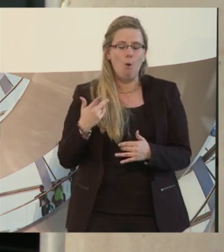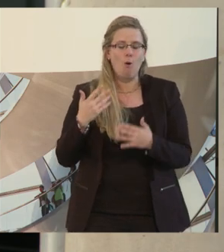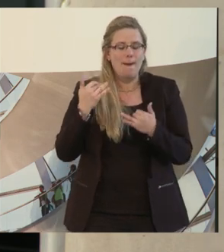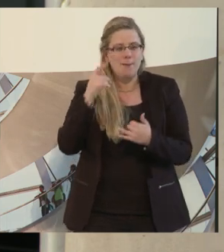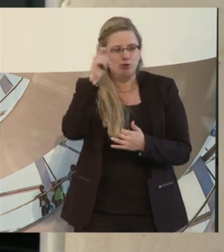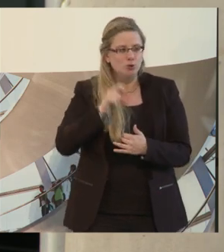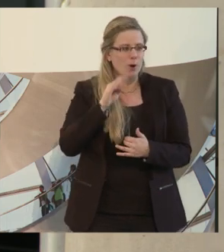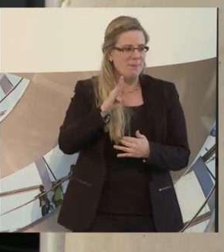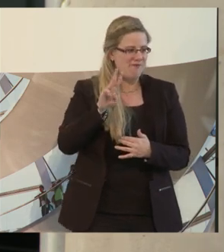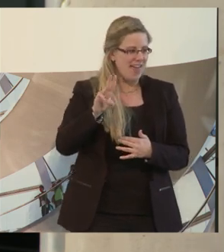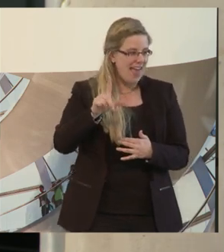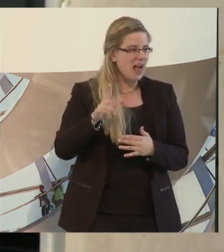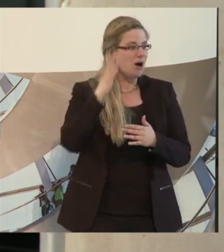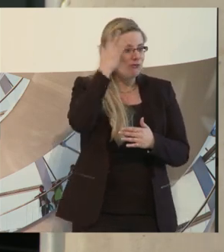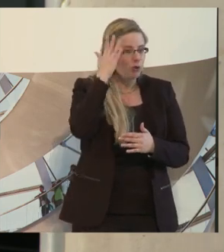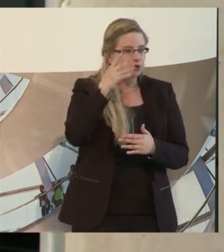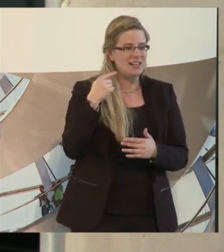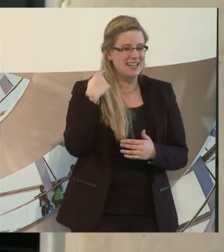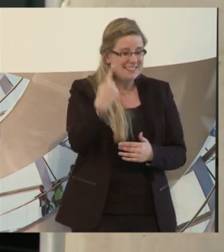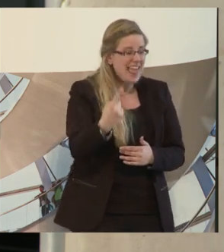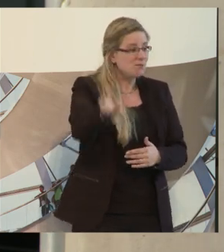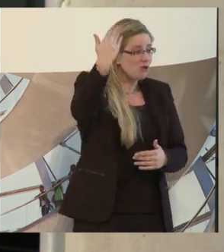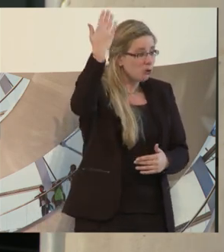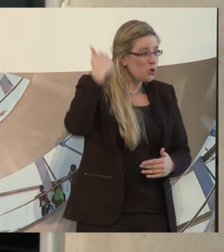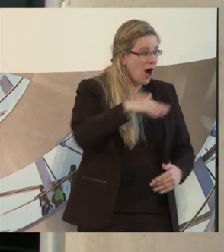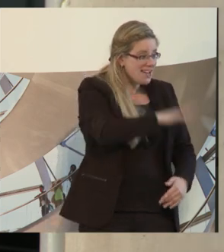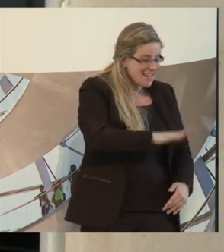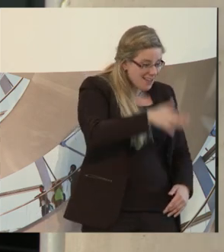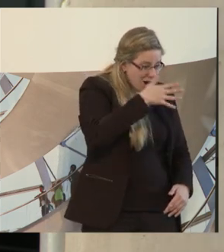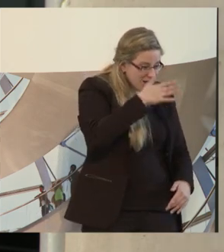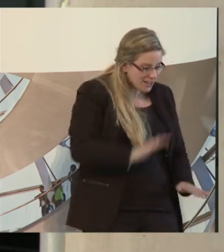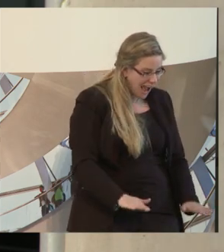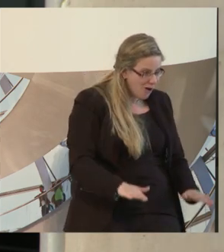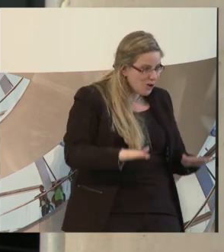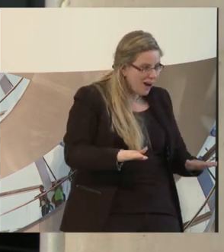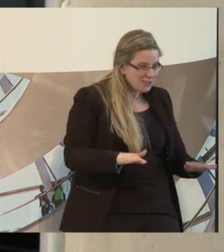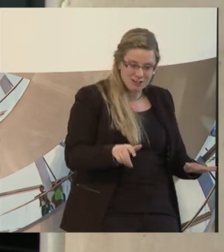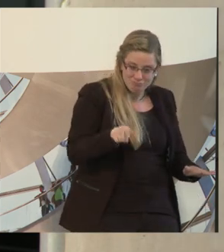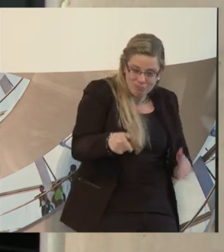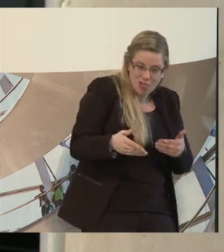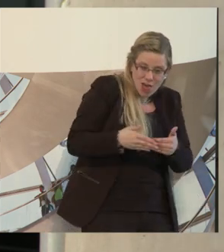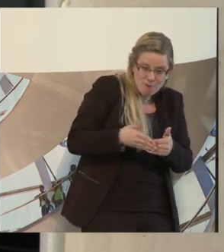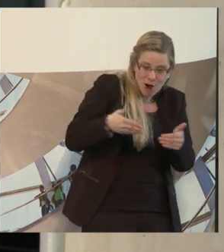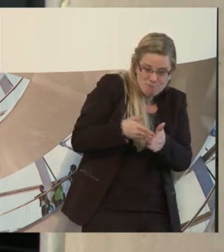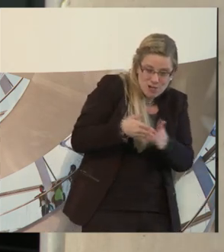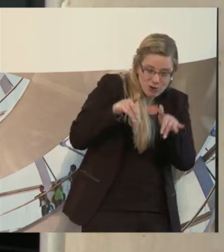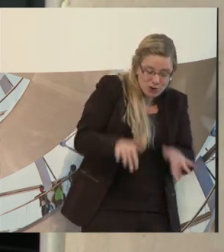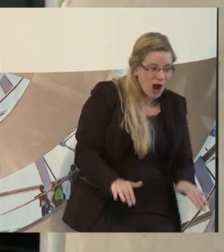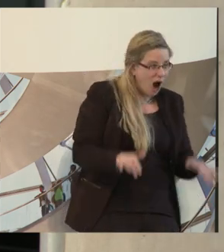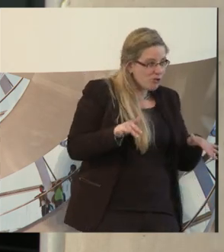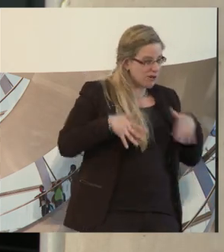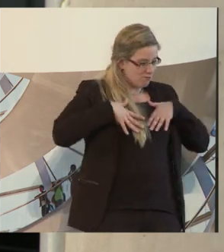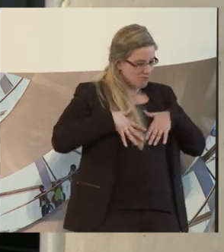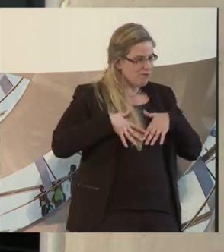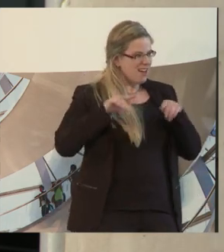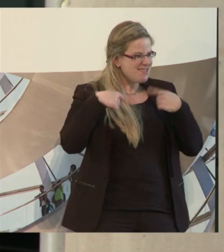BWLer in der Schule erlebt hätten und auch im Kindergarten erlebt hätten, mein Nachbar war behindert, dann würden die doch jetzt auch in einem Betrieb